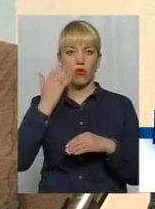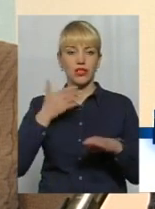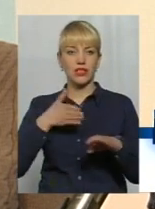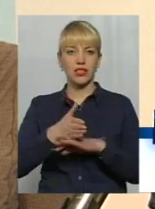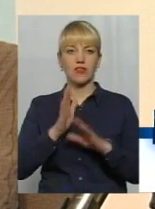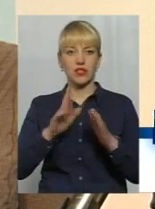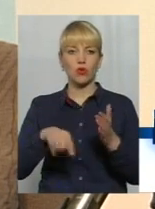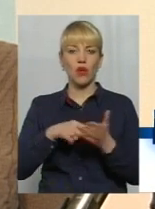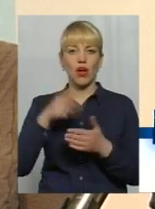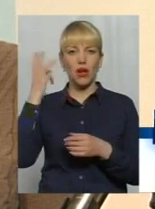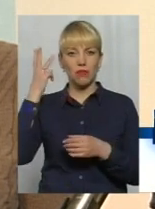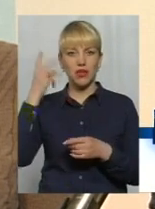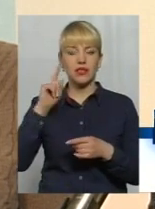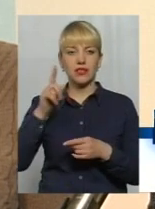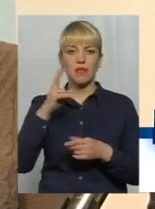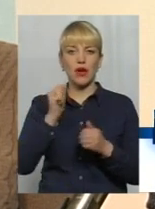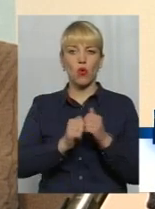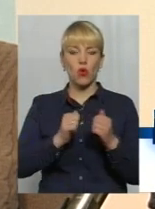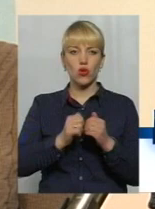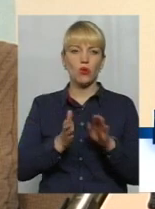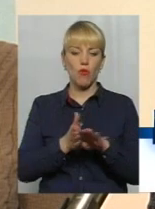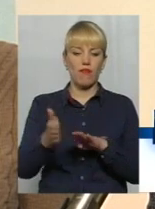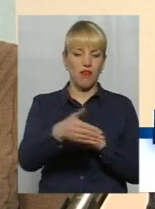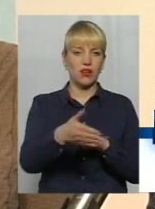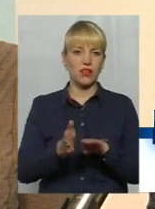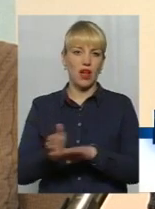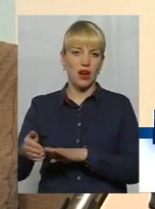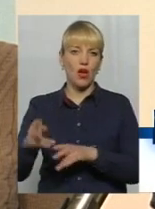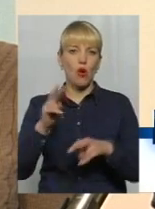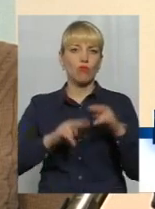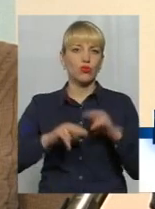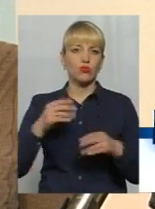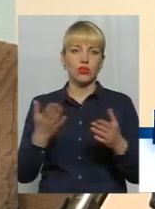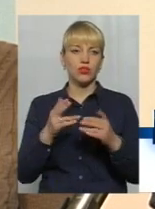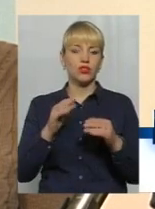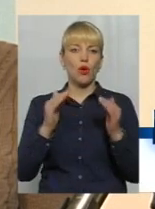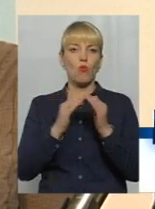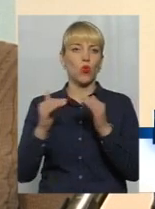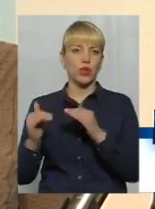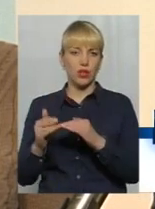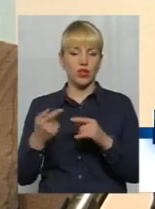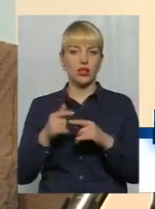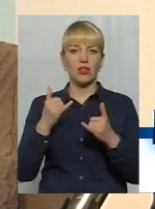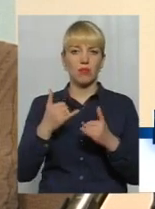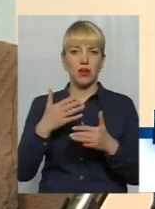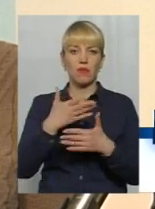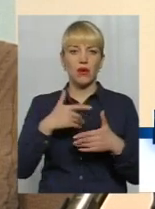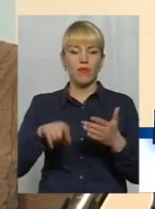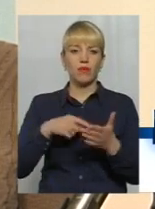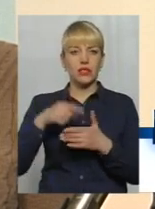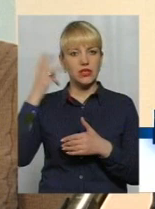в Хмельницький, тут вас буквально на кожному кварталі будують якийсь будинок. І, якщо я не помиляюся, зараз в місті Хмельницькому